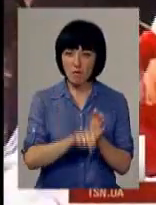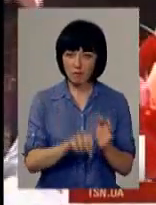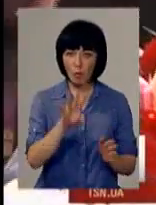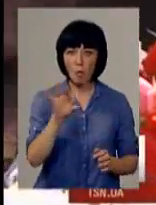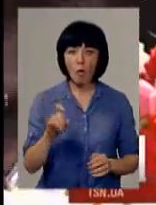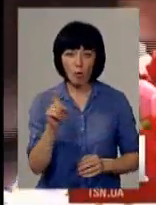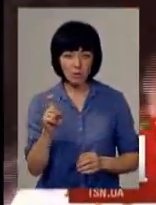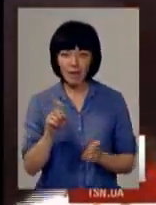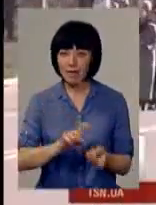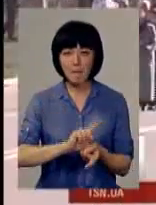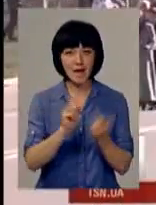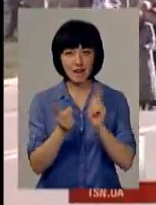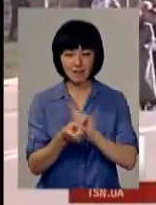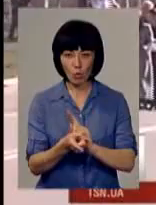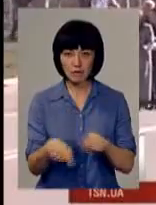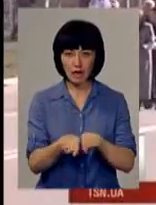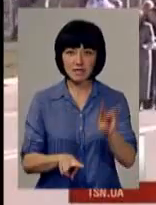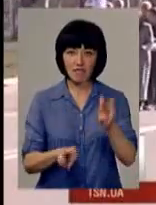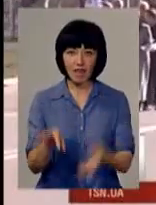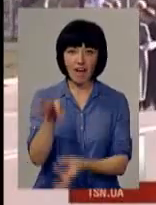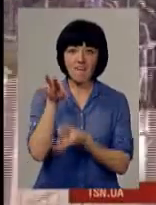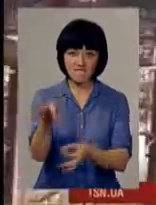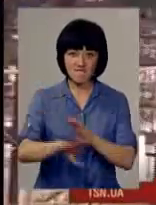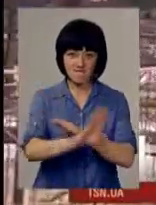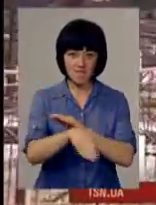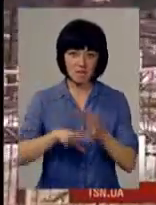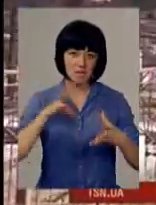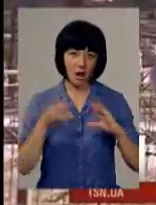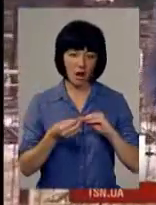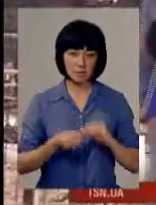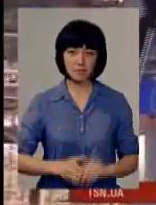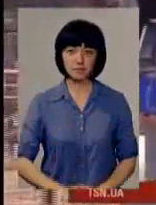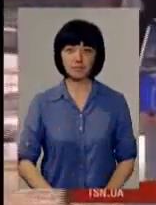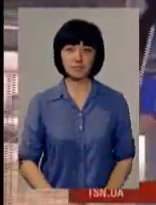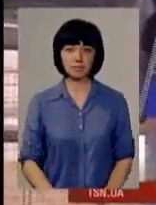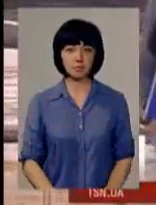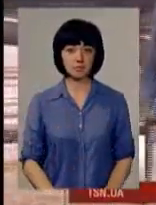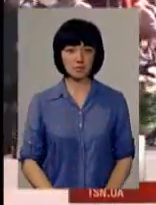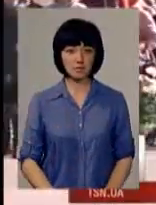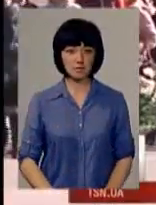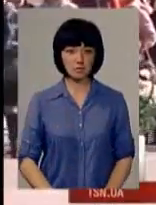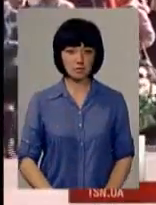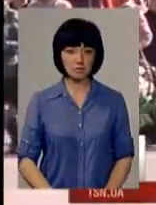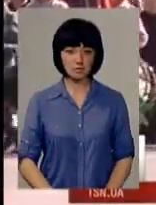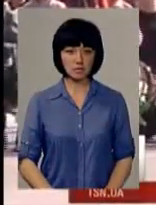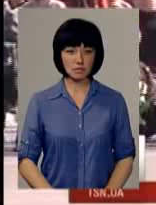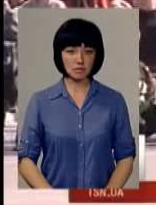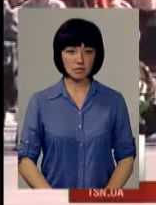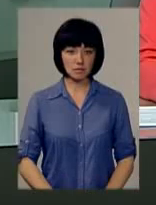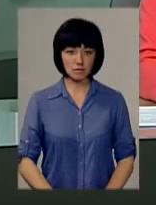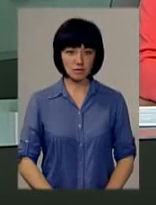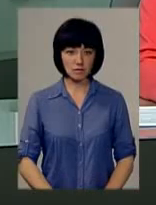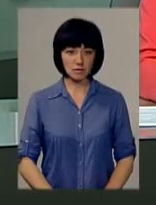Ольги Мороз не перетвориться на так званий висяк. Світлана Русіна, Юрій Чорний, Андрій Лазарук для інформаційного випуску.